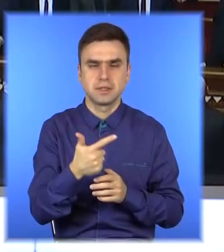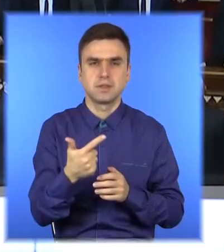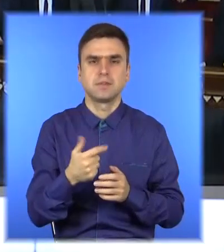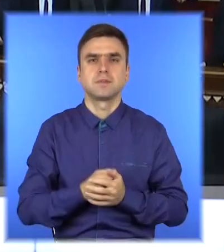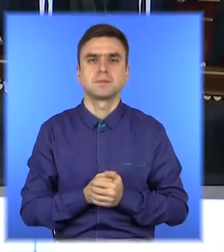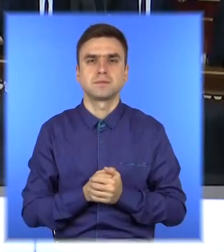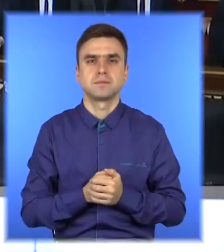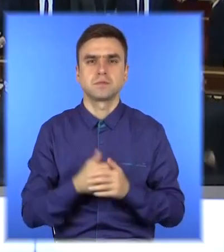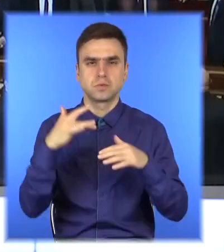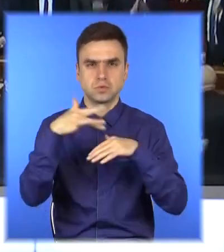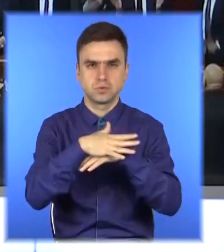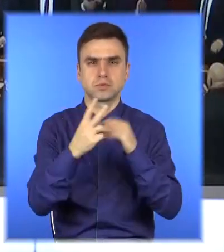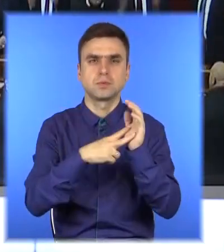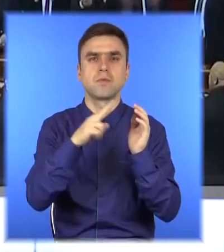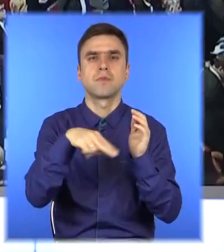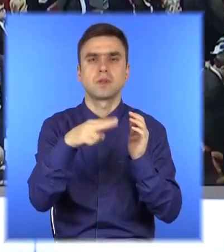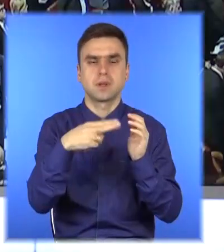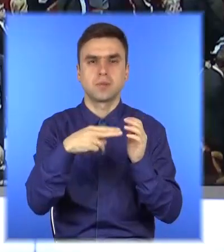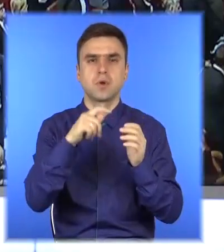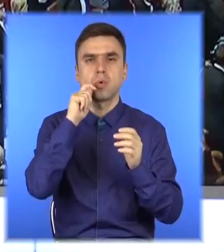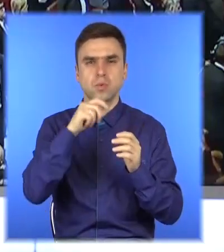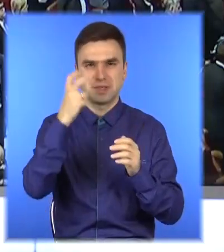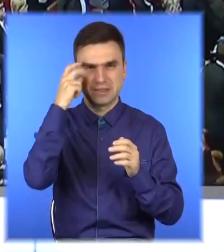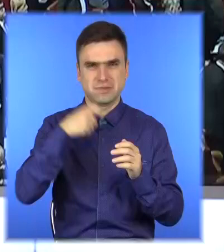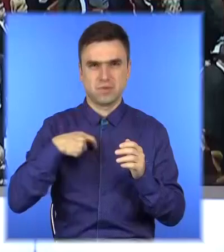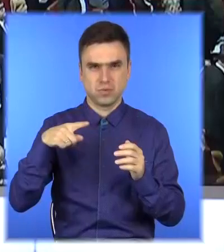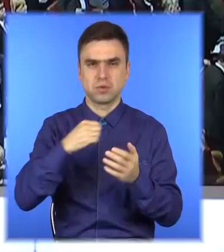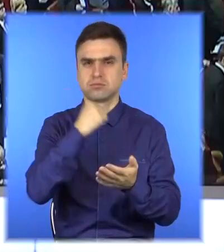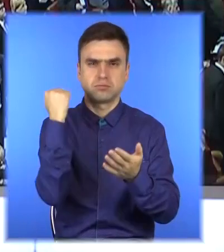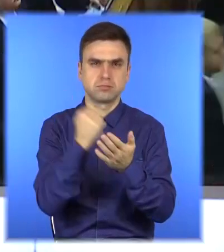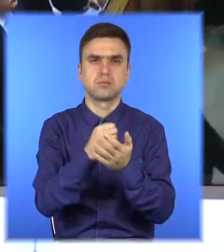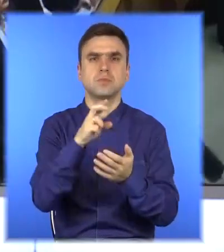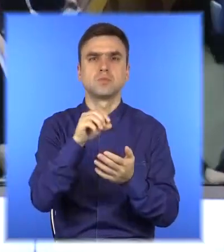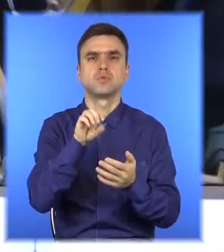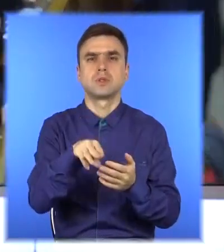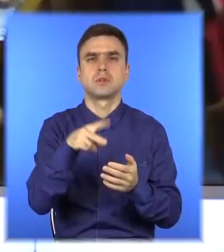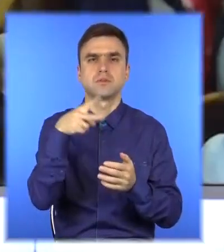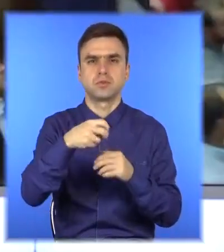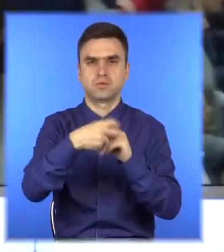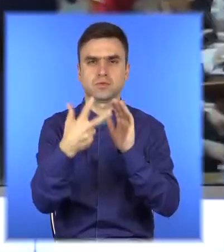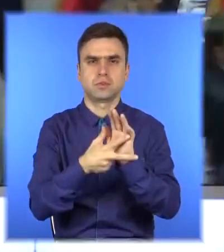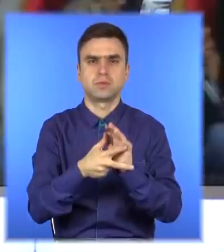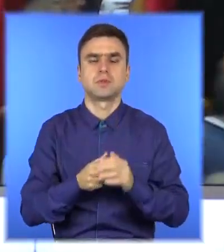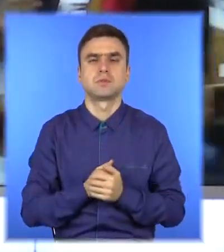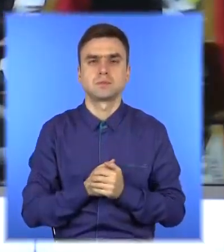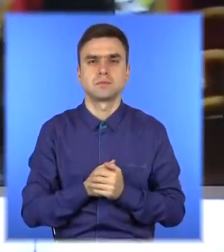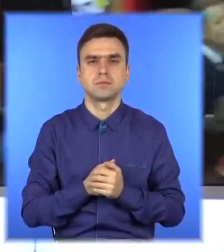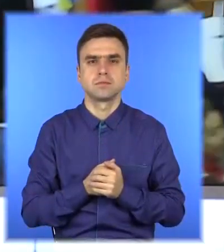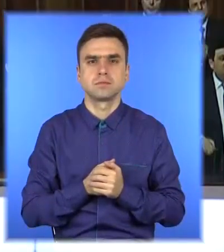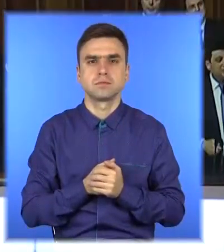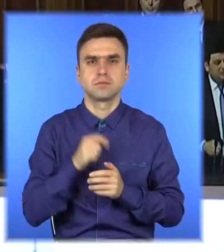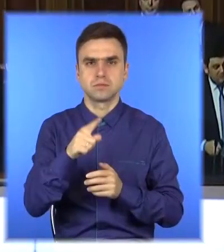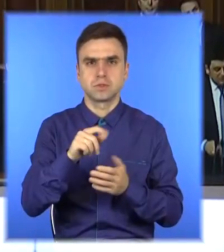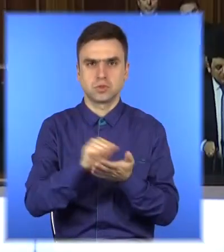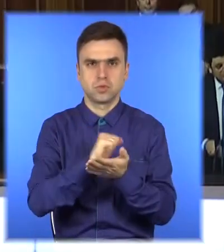1700. Вночі, 7 грудня, український парламент ухвалив Держбюджет 2018. Головний фінансовий документ